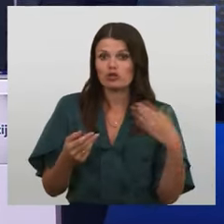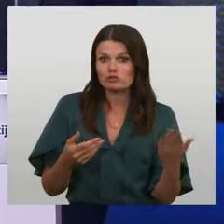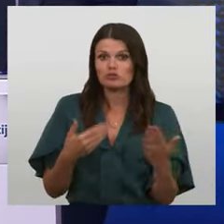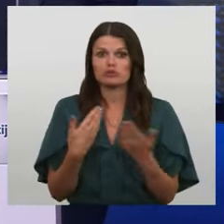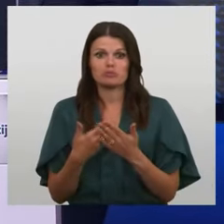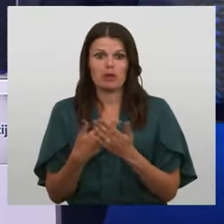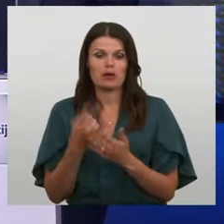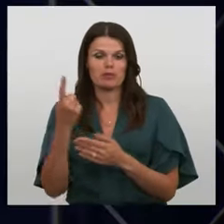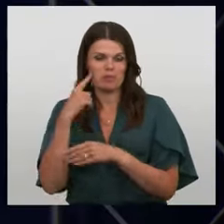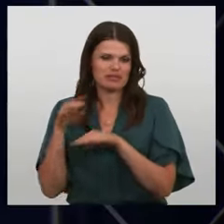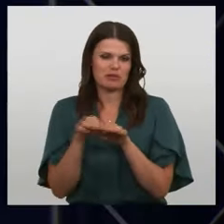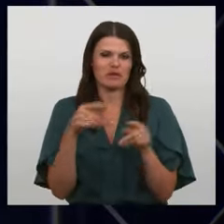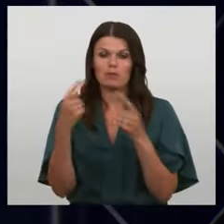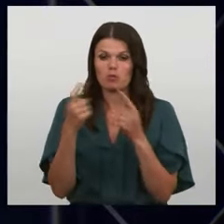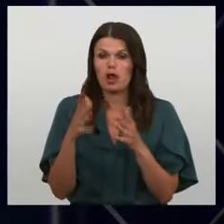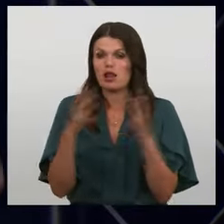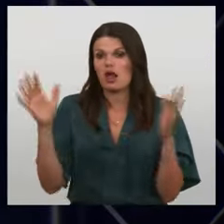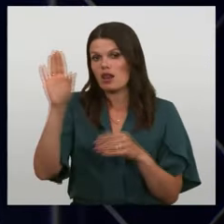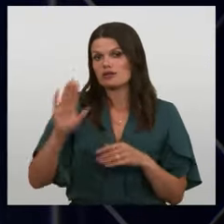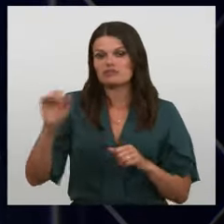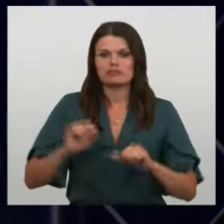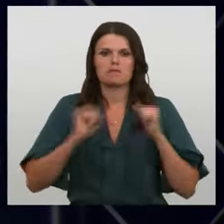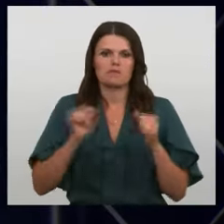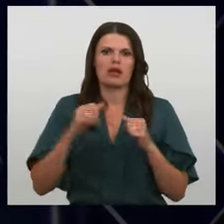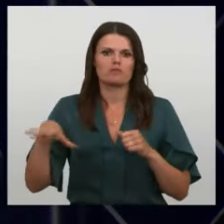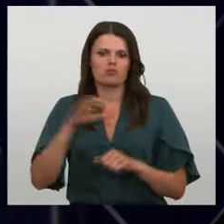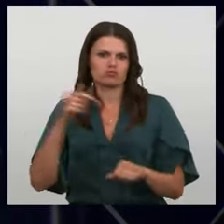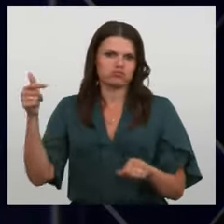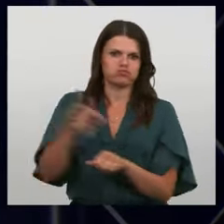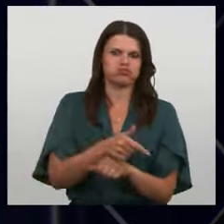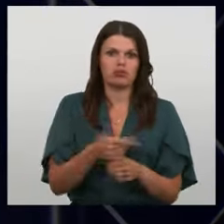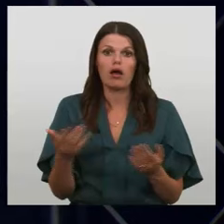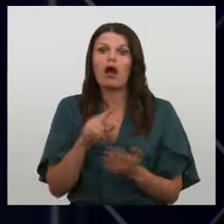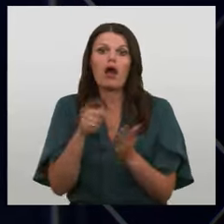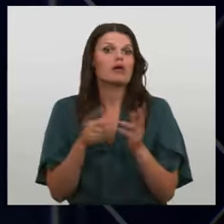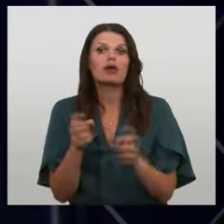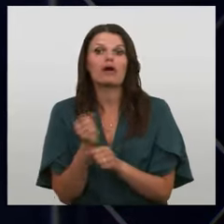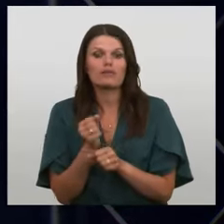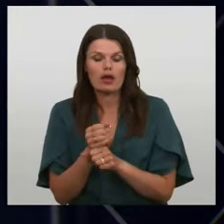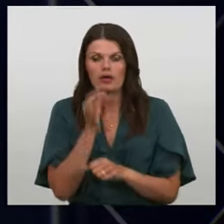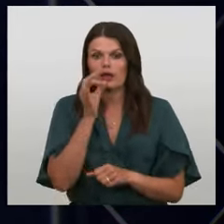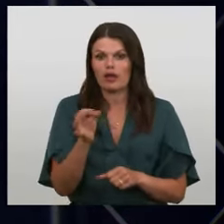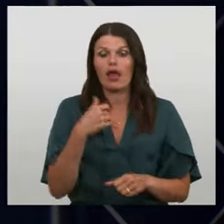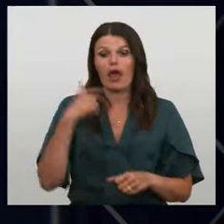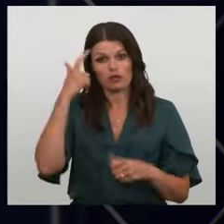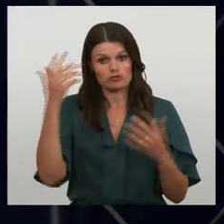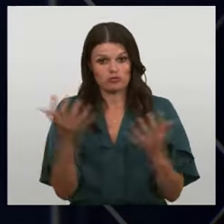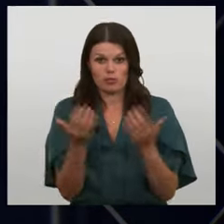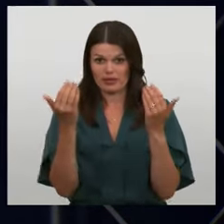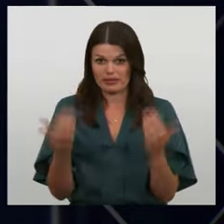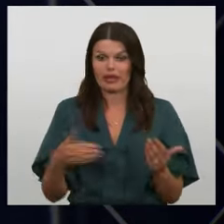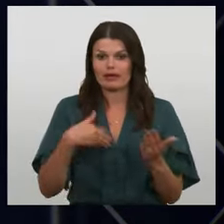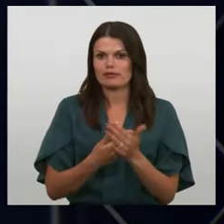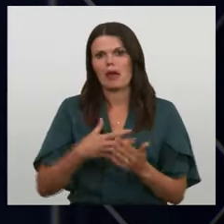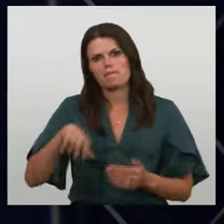nonākam līdz vienprātībai, tad lielās valsts mēģinās mūs dominēt. Tāpēc jautājums, kā darīt? Jā, līdz ar to es domāju, ka pašlaik, ja mēs gribam